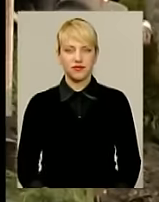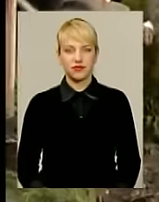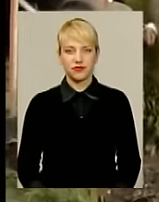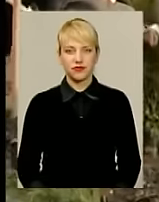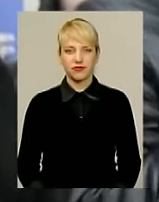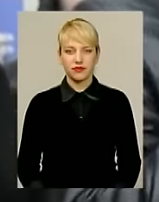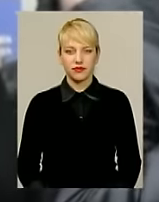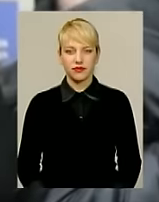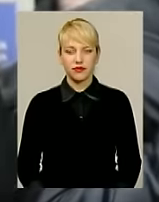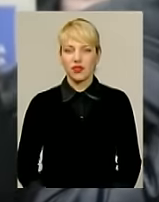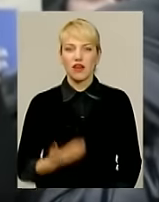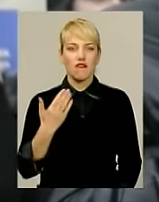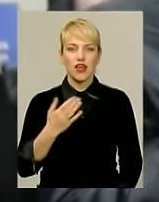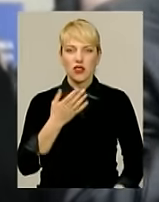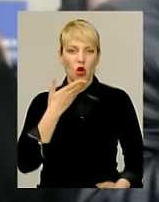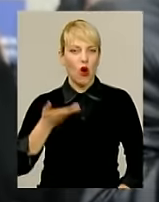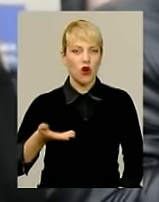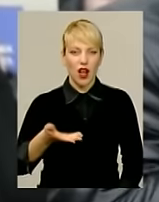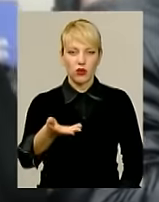Він оратор.